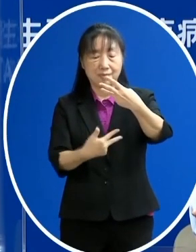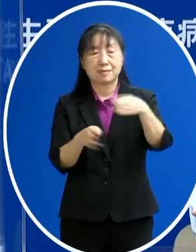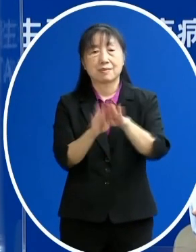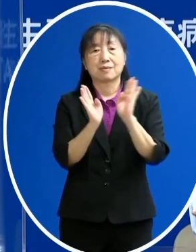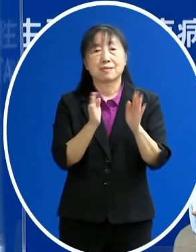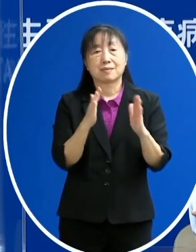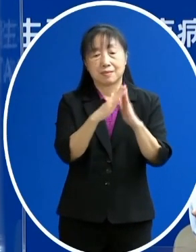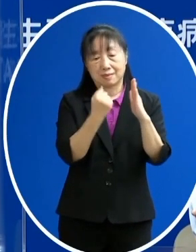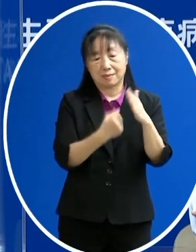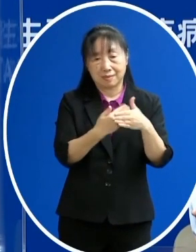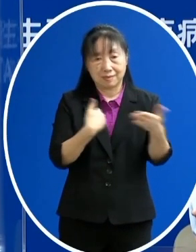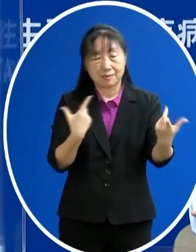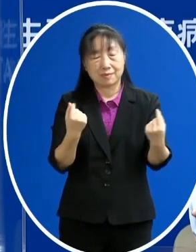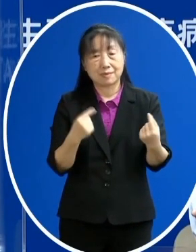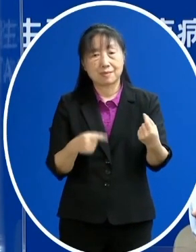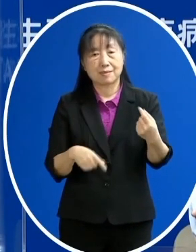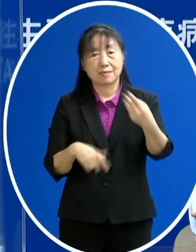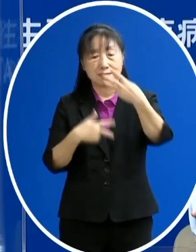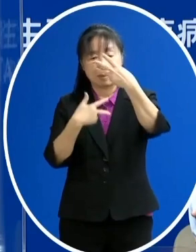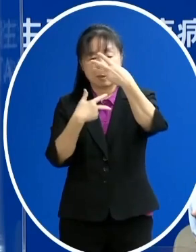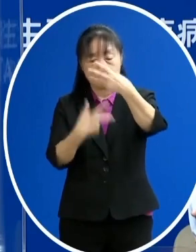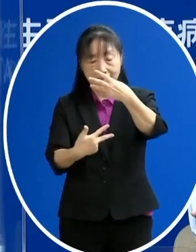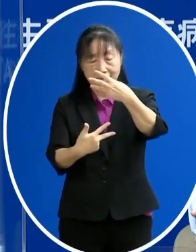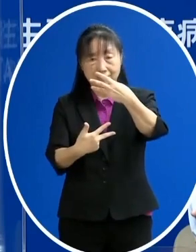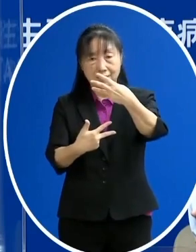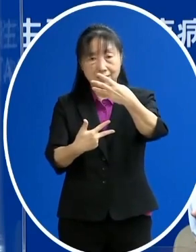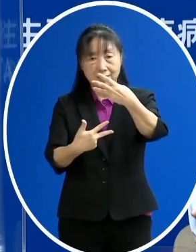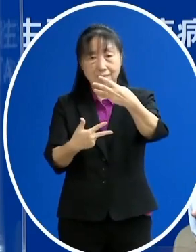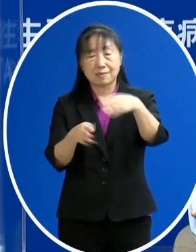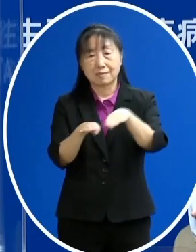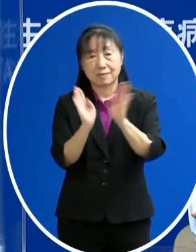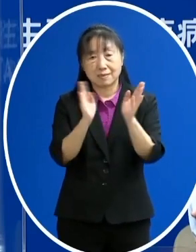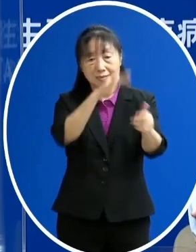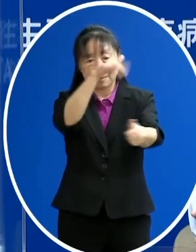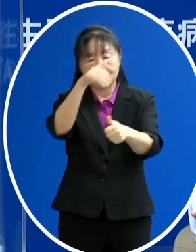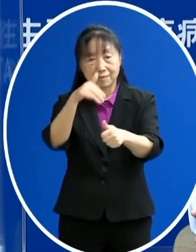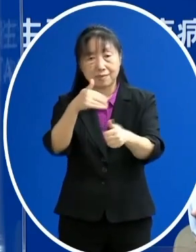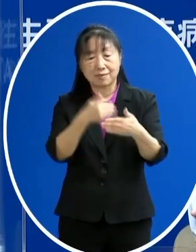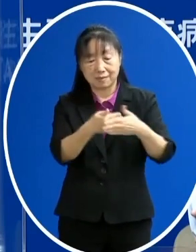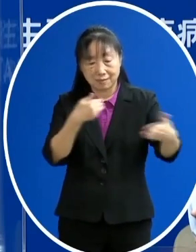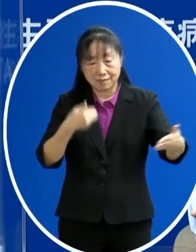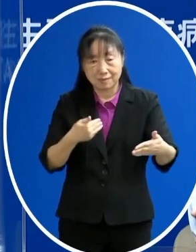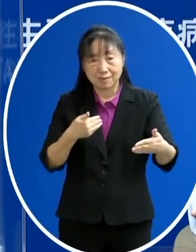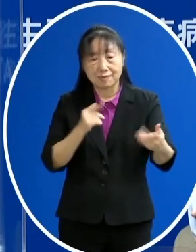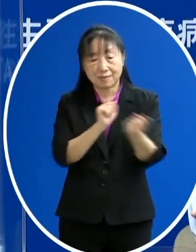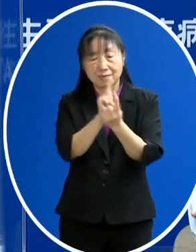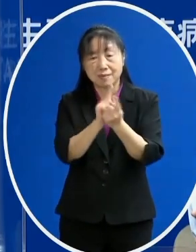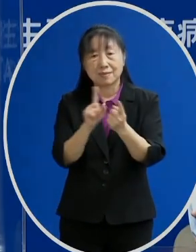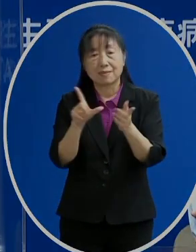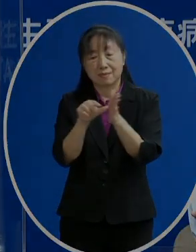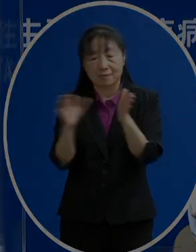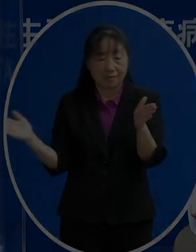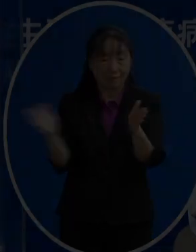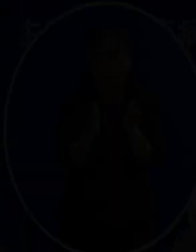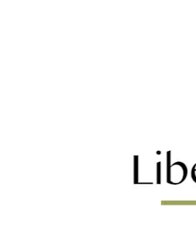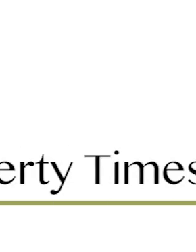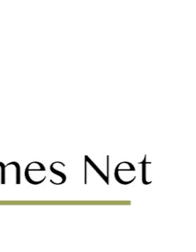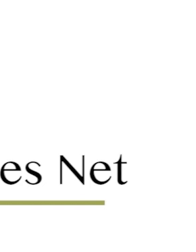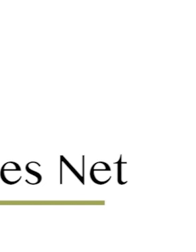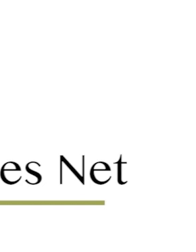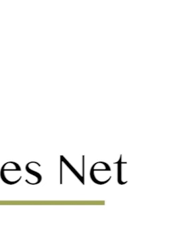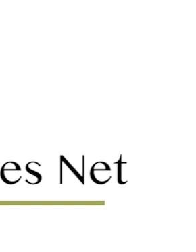離也是從3月7號臨時起被匡列的人他的隔離的簽署就縮短為時間